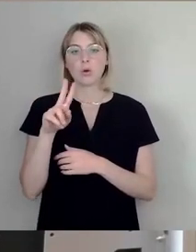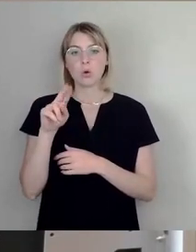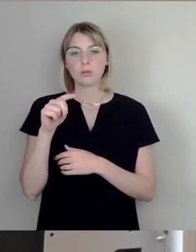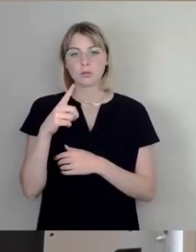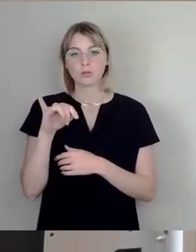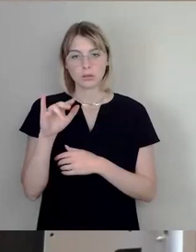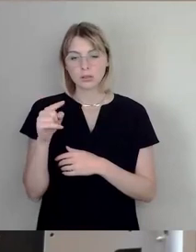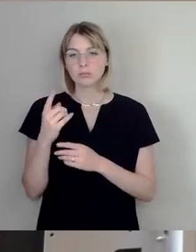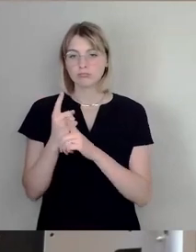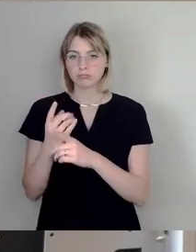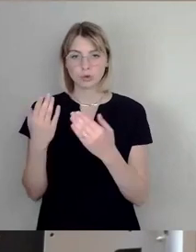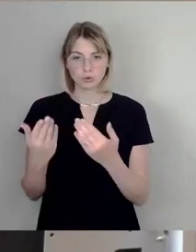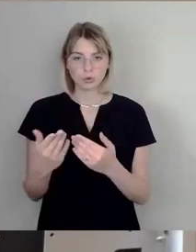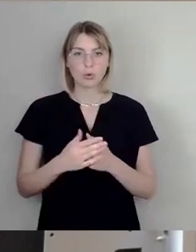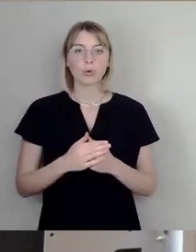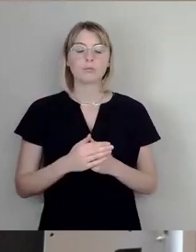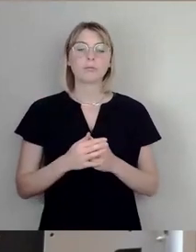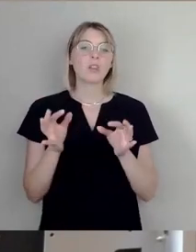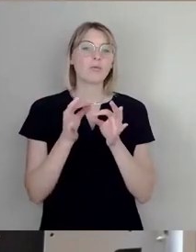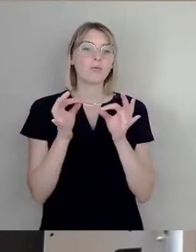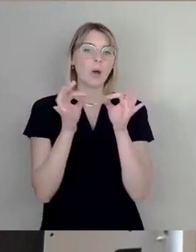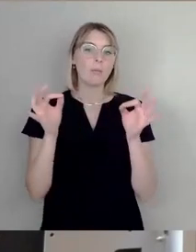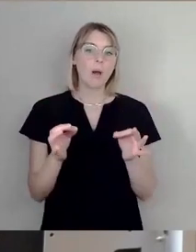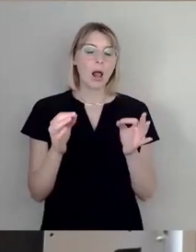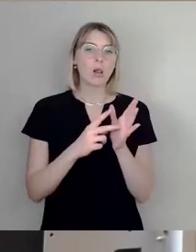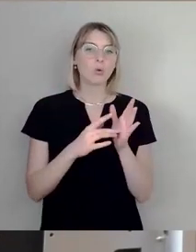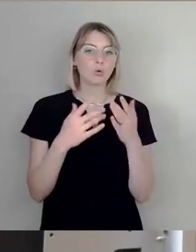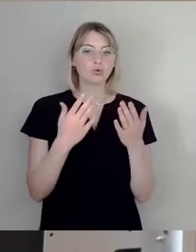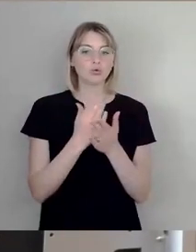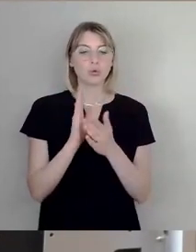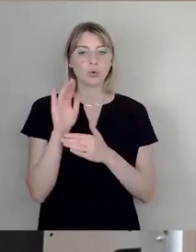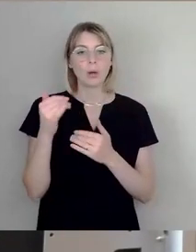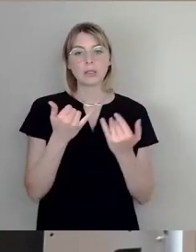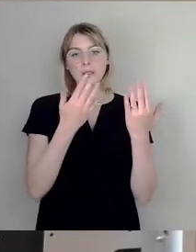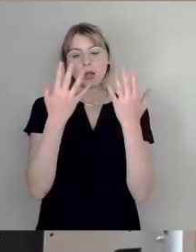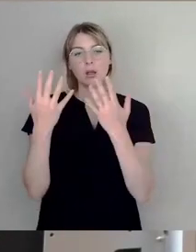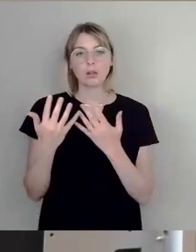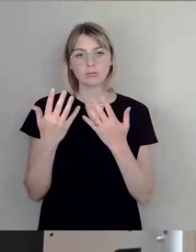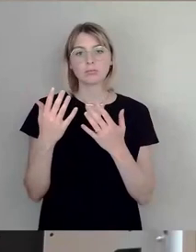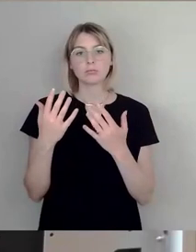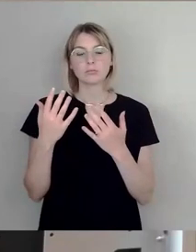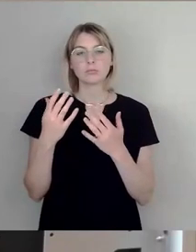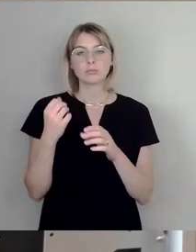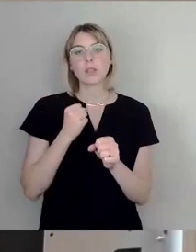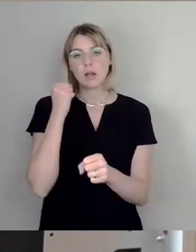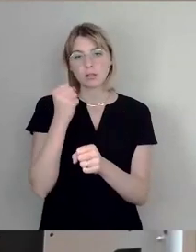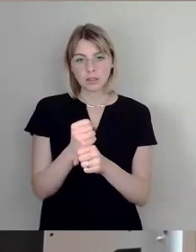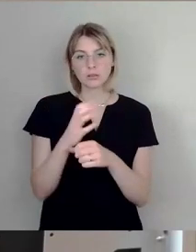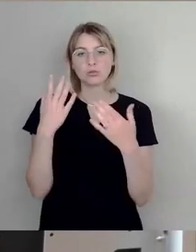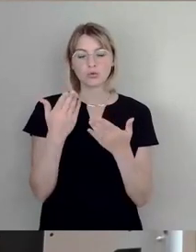Gründen, nach den Regeln, die wir uns gegeben haben und die über Jahrzehnte eingehalten worden sind, liegt das Benennungsrecht beim Stadtbezirksbeirat Altstadt.